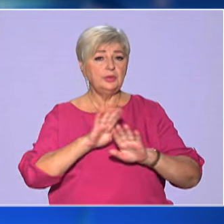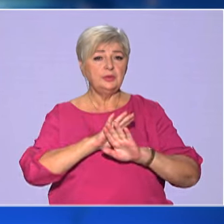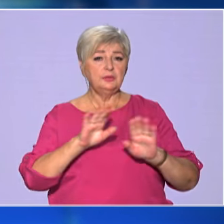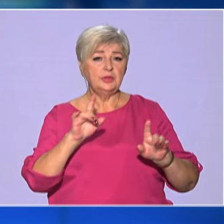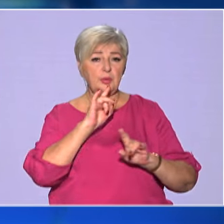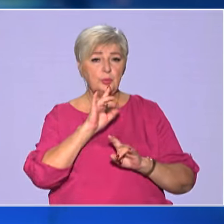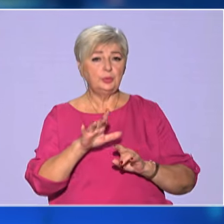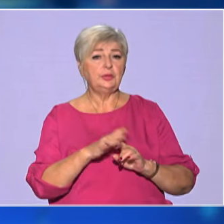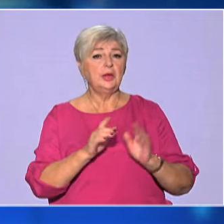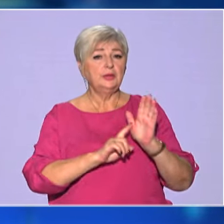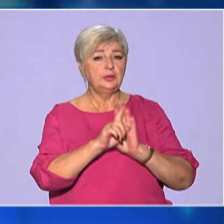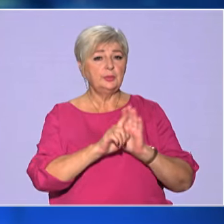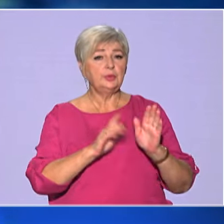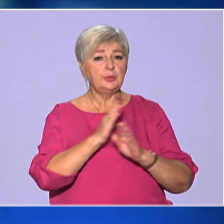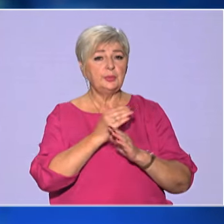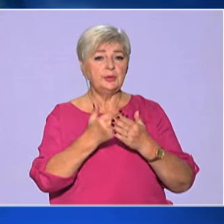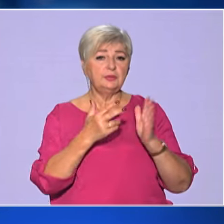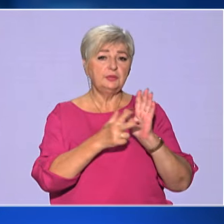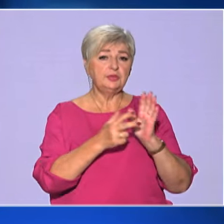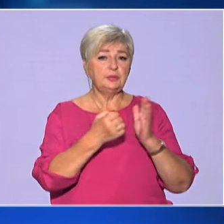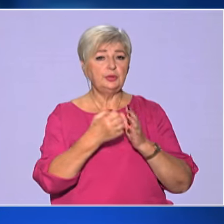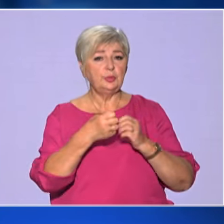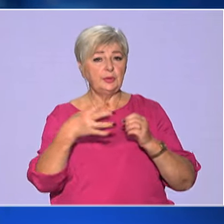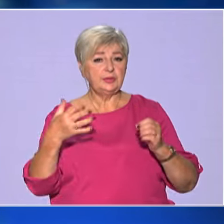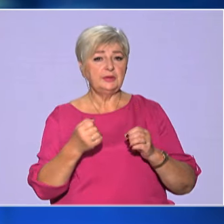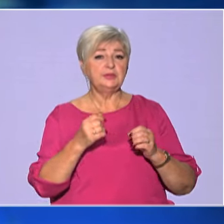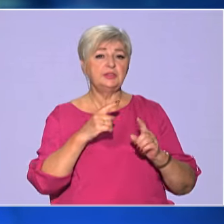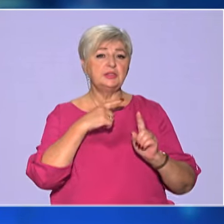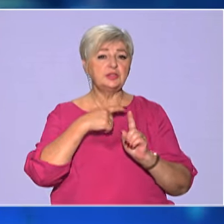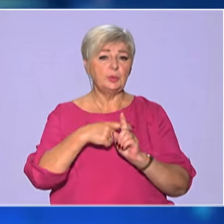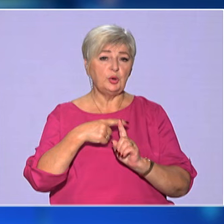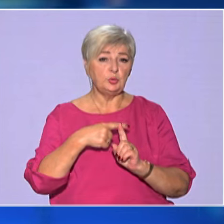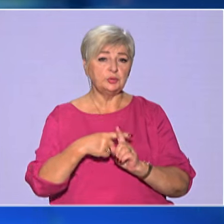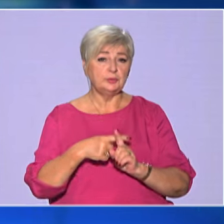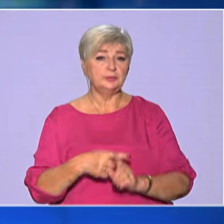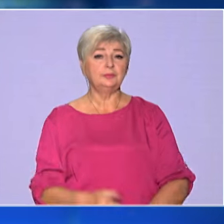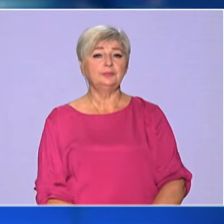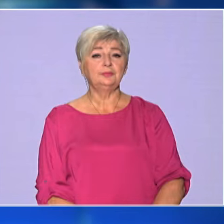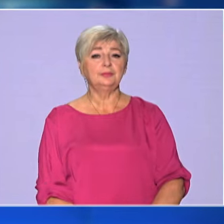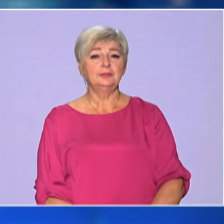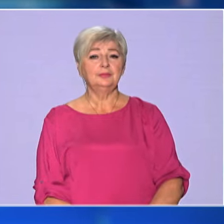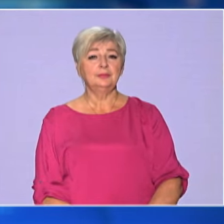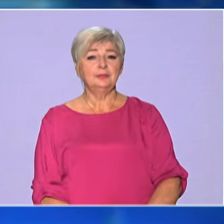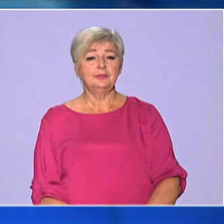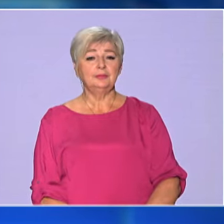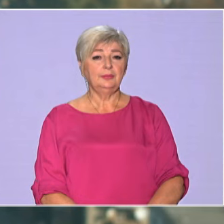прогнозується. Температура повітря від 8 до 15 градусів із позначкою «плюс».